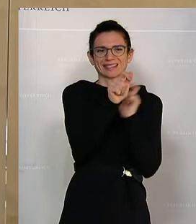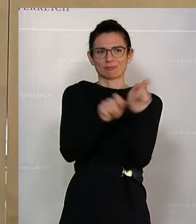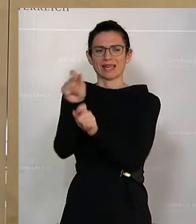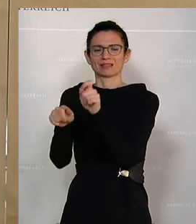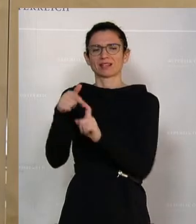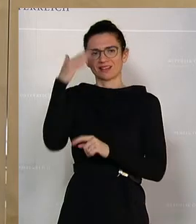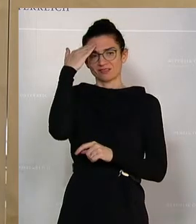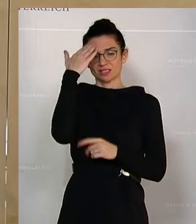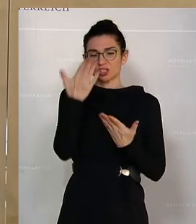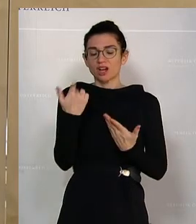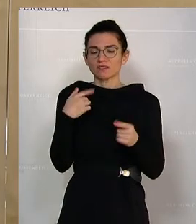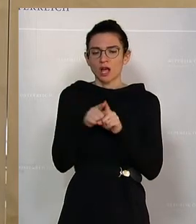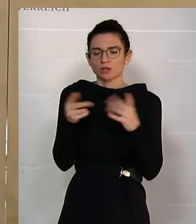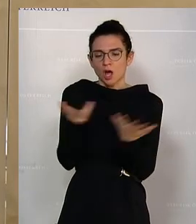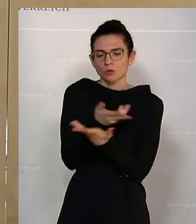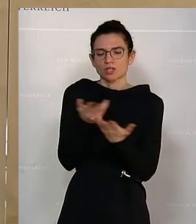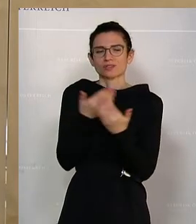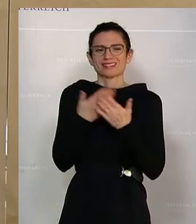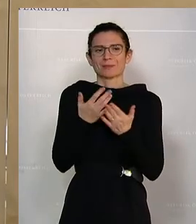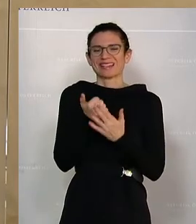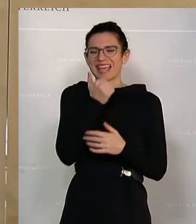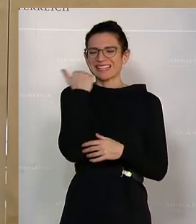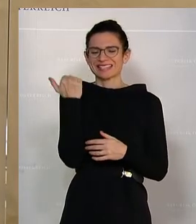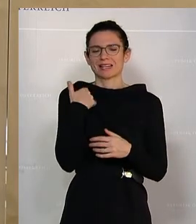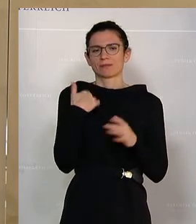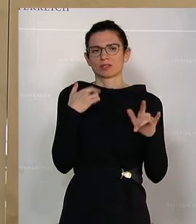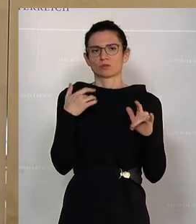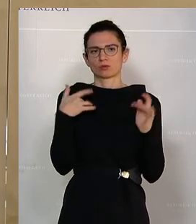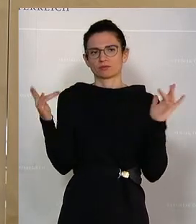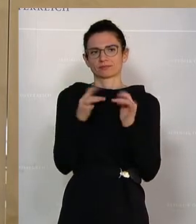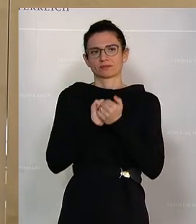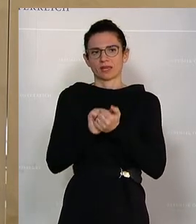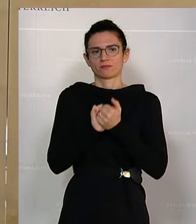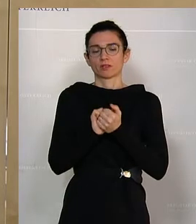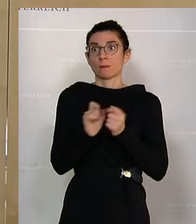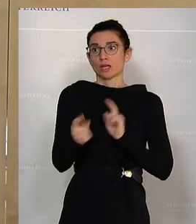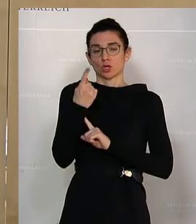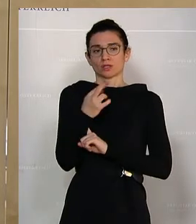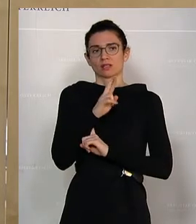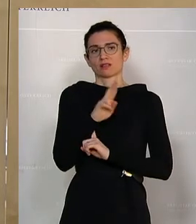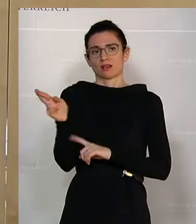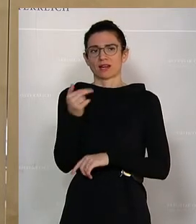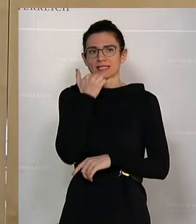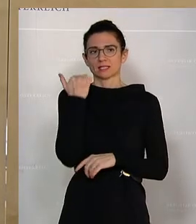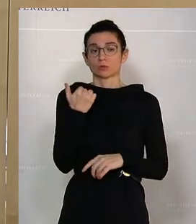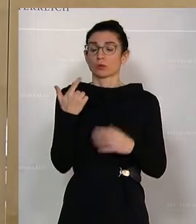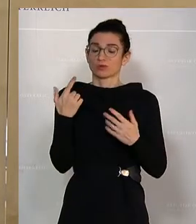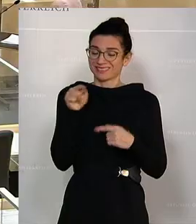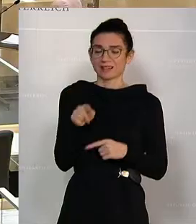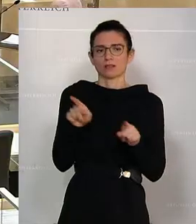Wissenschaft, zur gemeinsamen Bekämpfung von Extremismus, insbesondere Rechtsextremismus, ist mein großes Ziel.